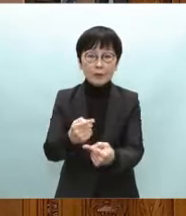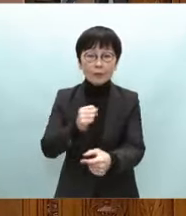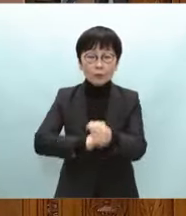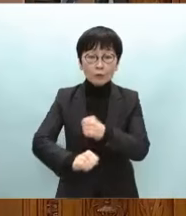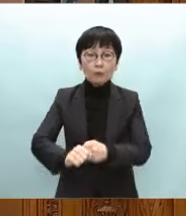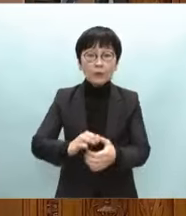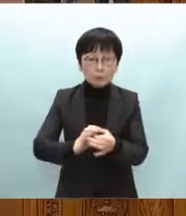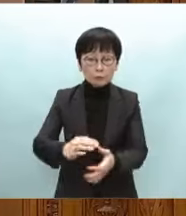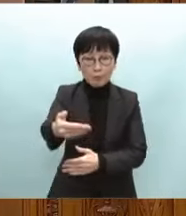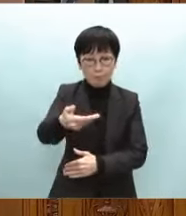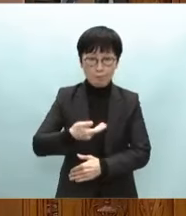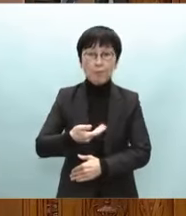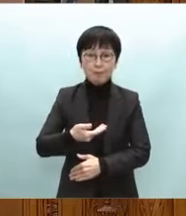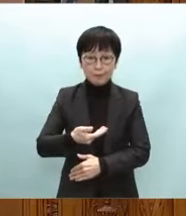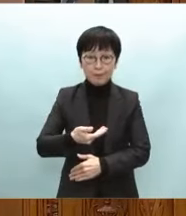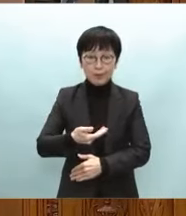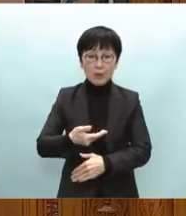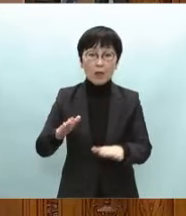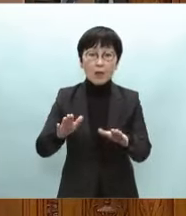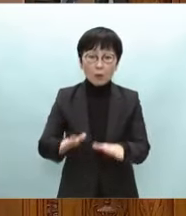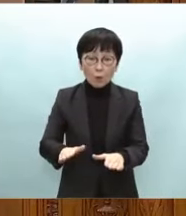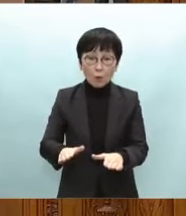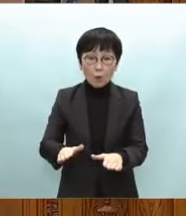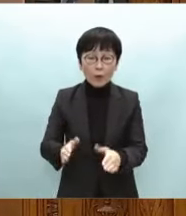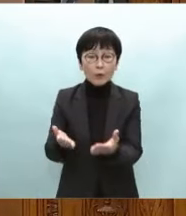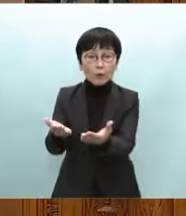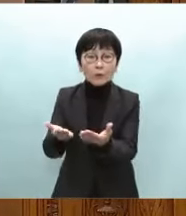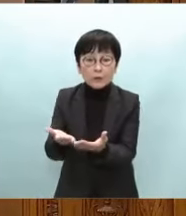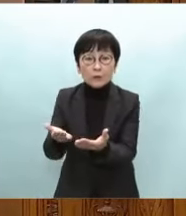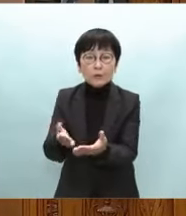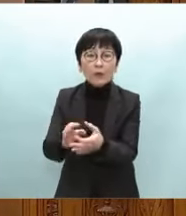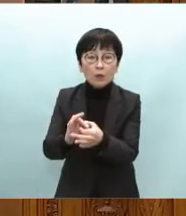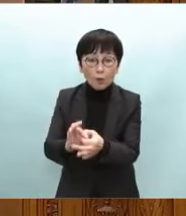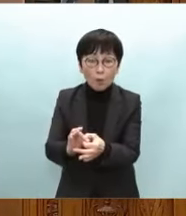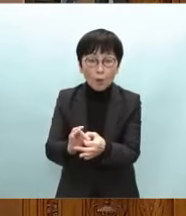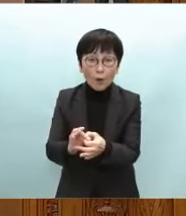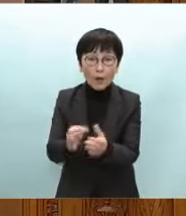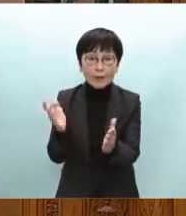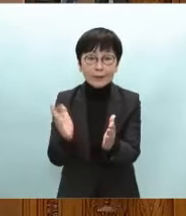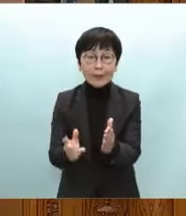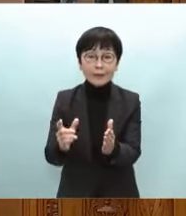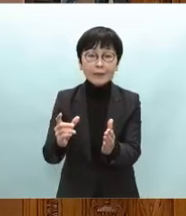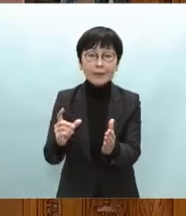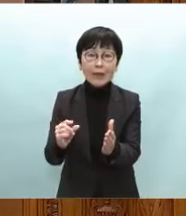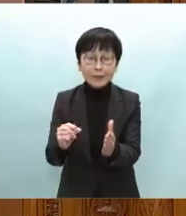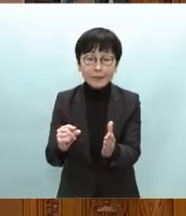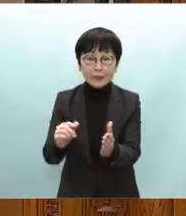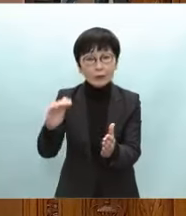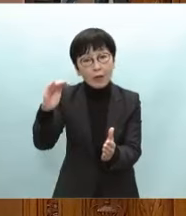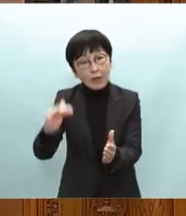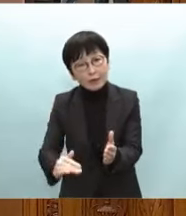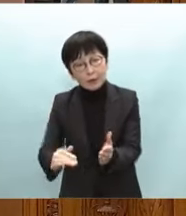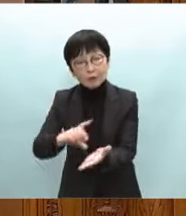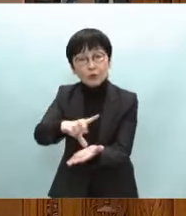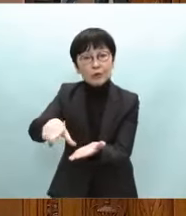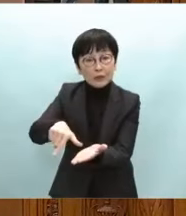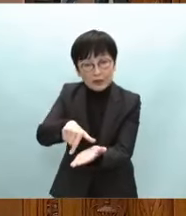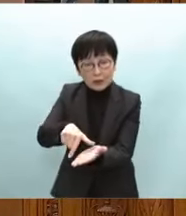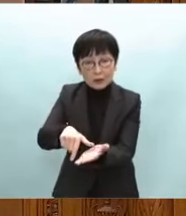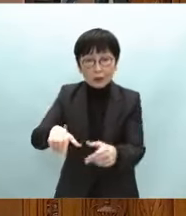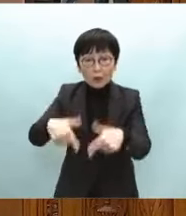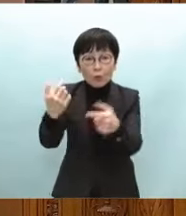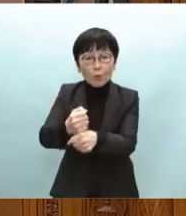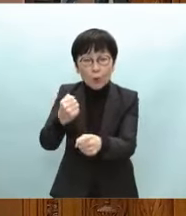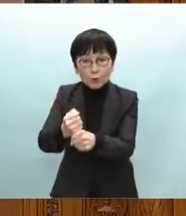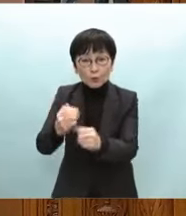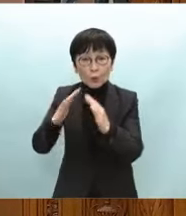ありました今般の野党半島地震では耐震化率が低い地域での木造